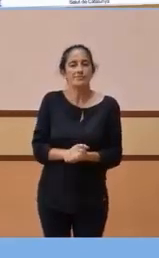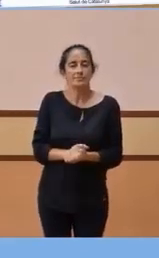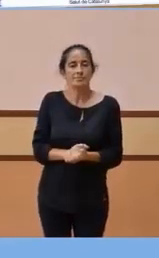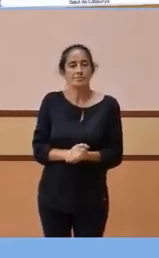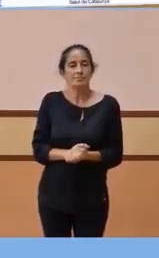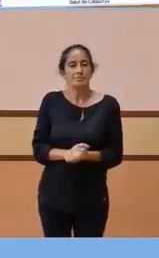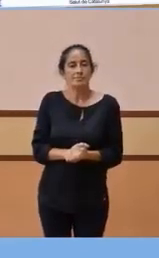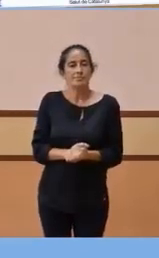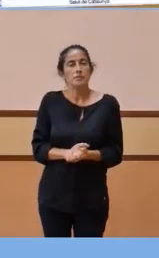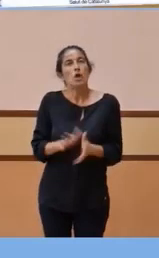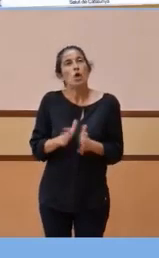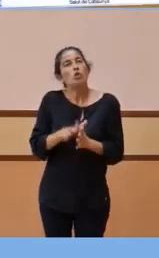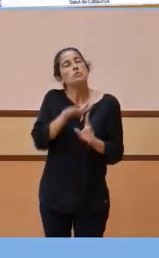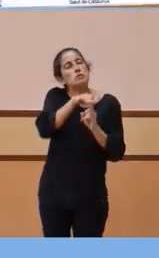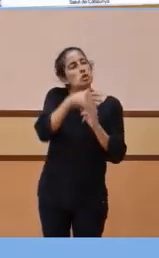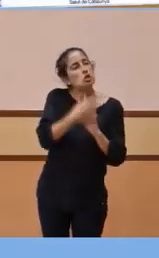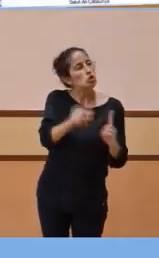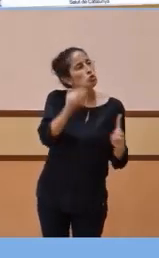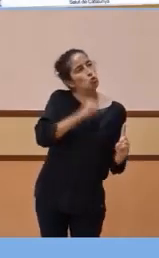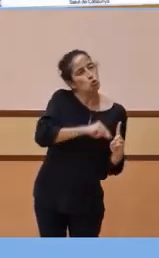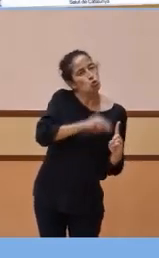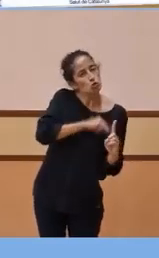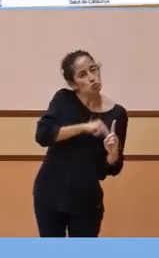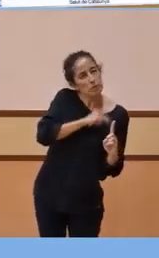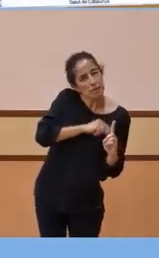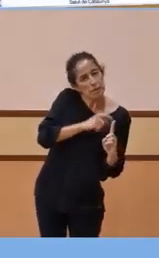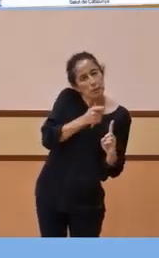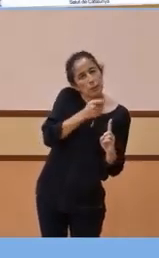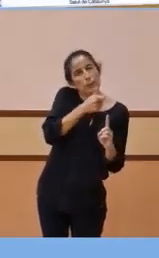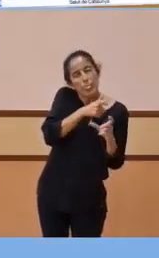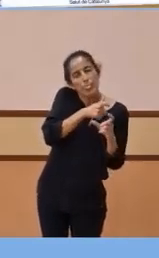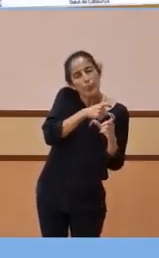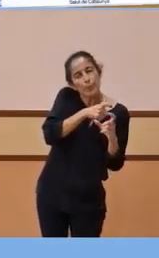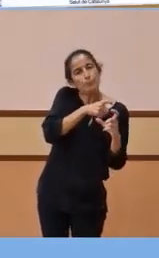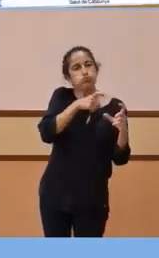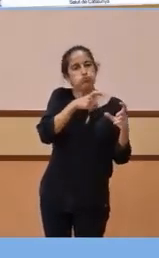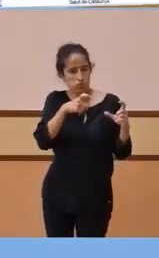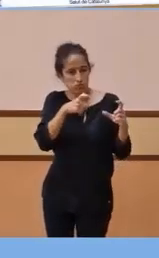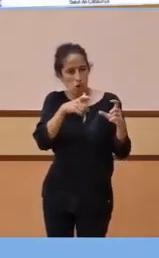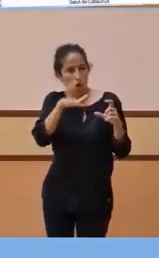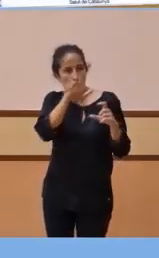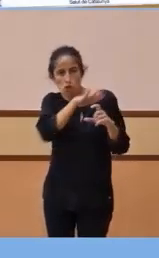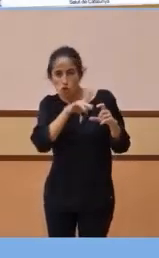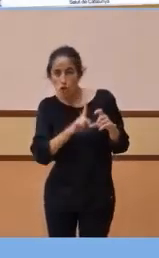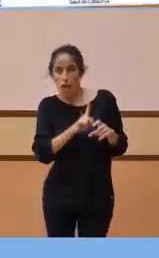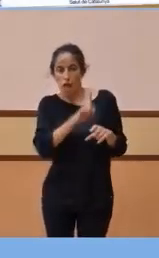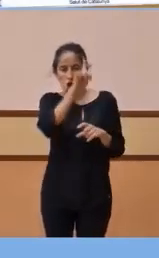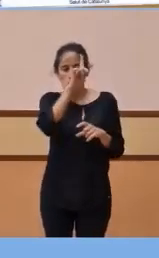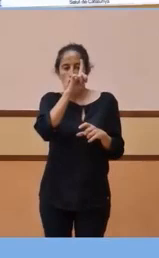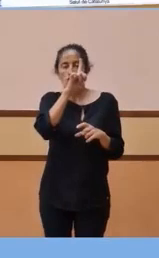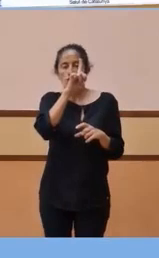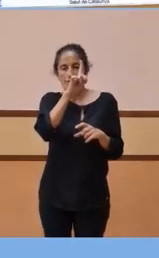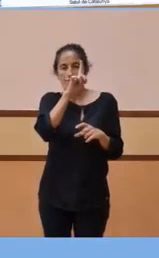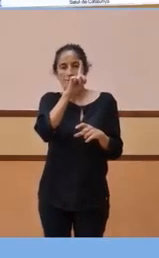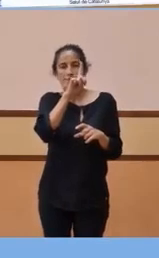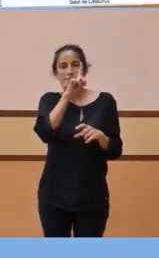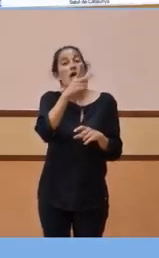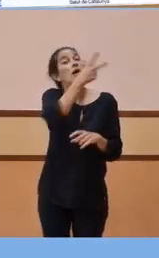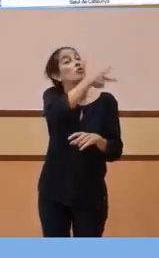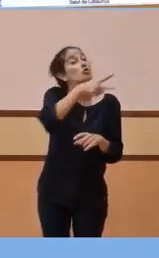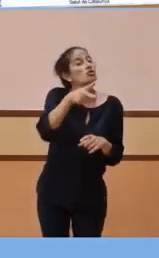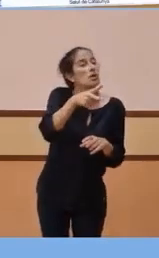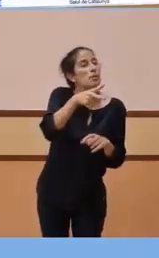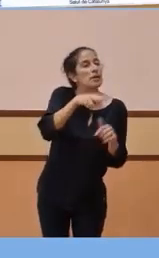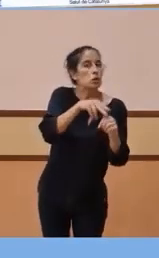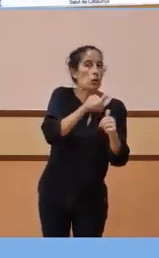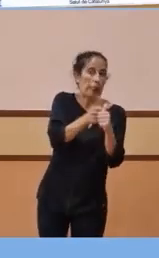Els casos de sospita tenen un lleuger increment en el cas de Metro Nord, que segurament va una o dues setmanes per darrere